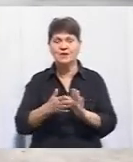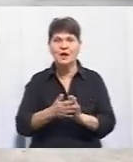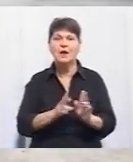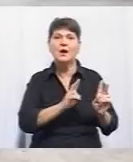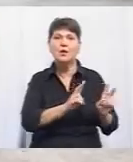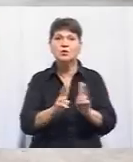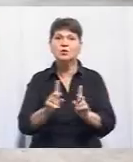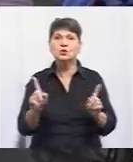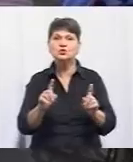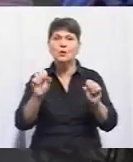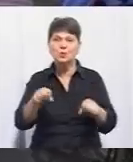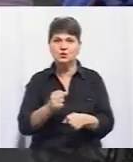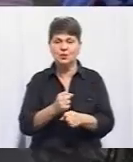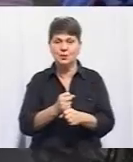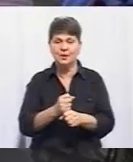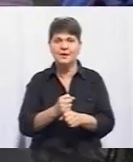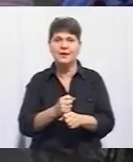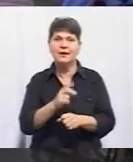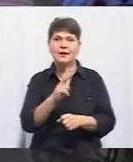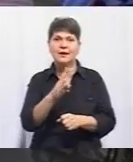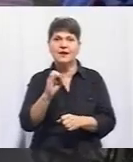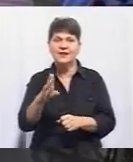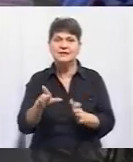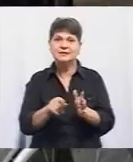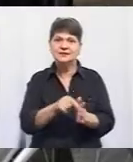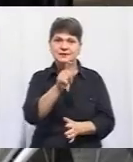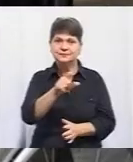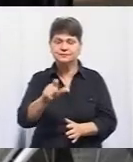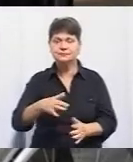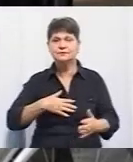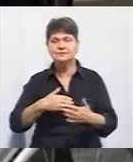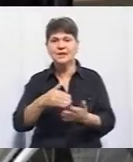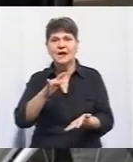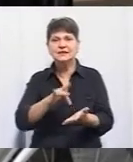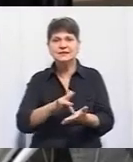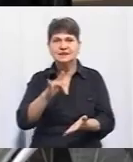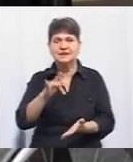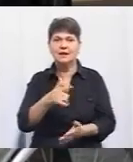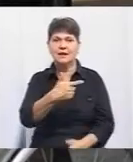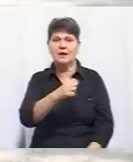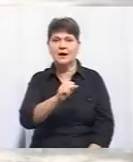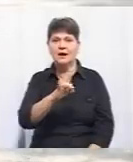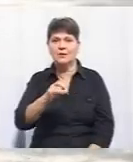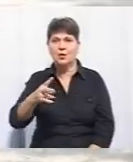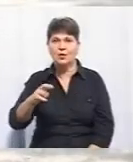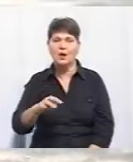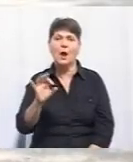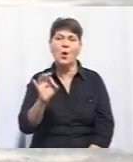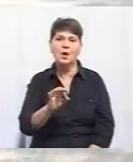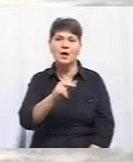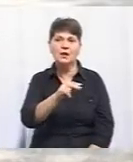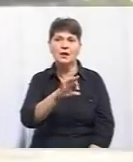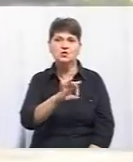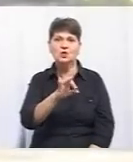що може зробити. Квест для людей з інвалідністю ініціювала директорка Центру реабілітації «Гармонія» Олена Чорнобривенко.